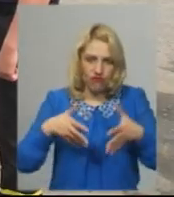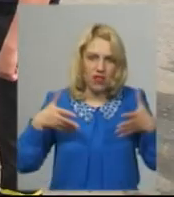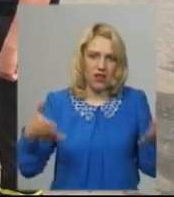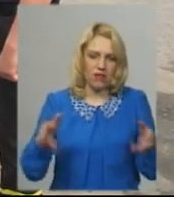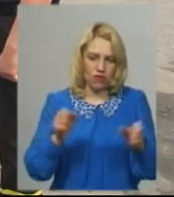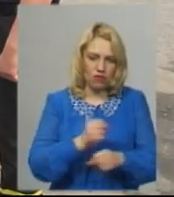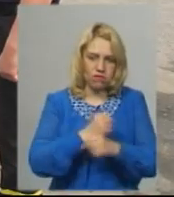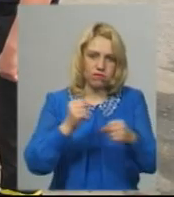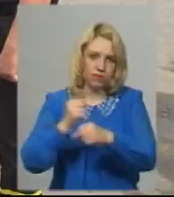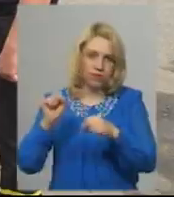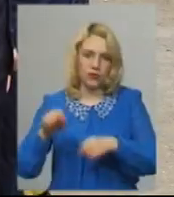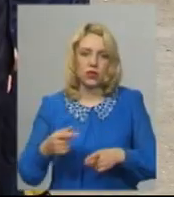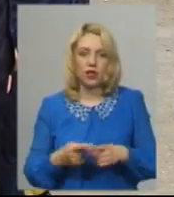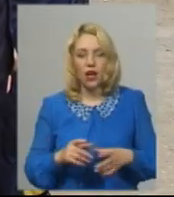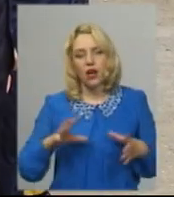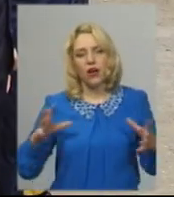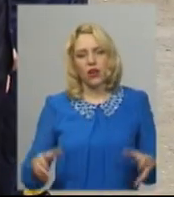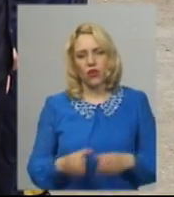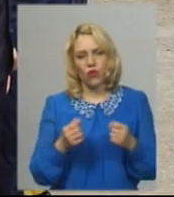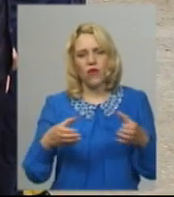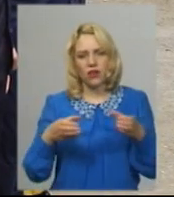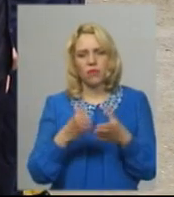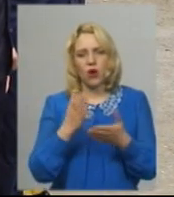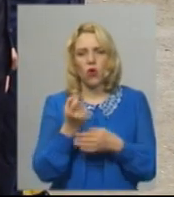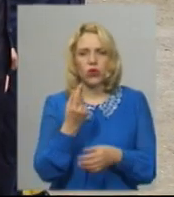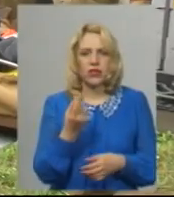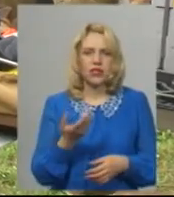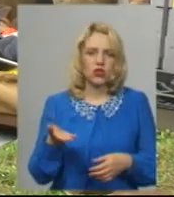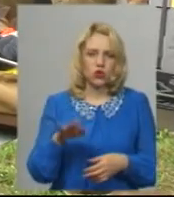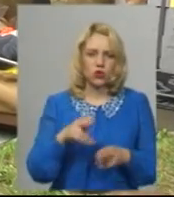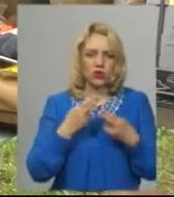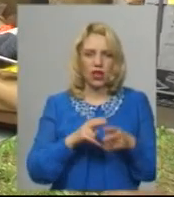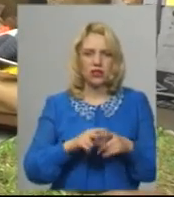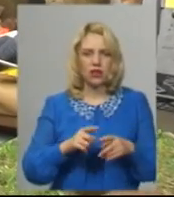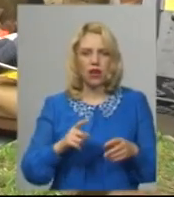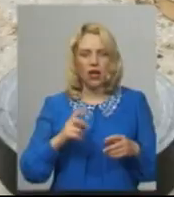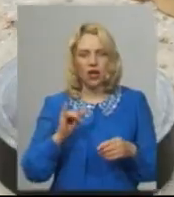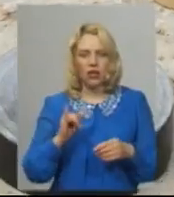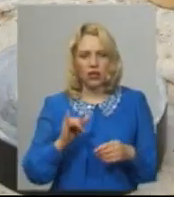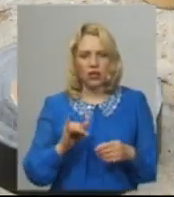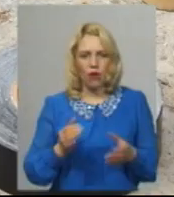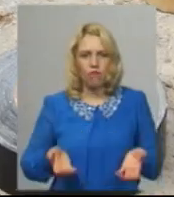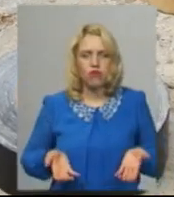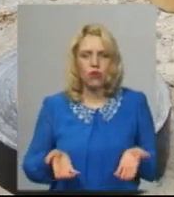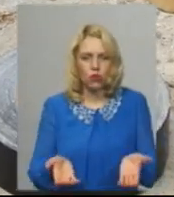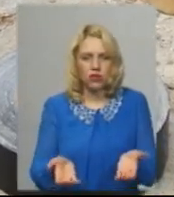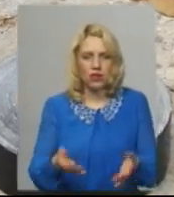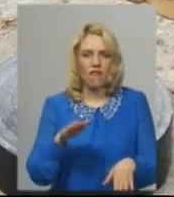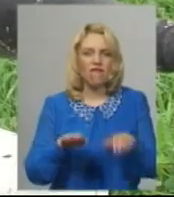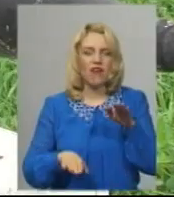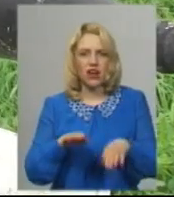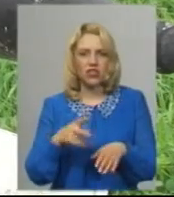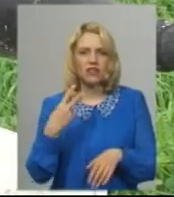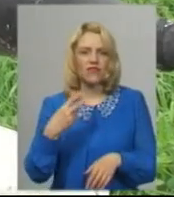За словами Сергія Косара, аварійно-рятувальний загін має 12 одиниць техніки, найважчих з яких бульдозер важить 27 тонн. Михайло Жилов, Олександр